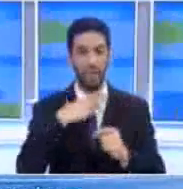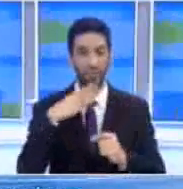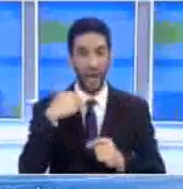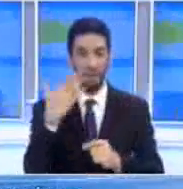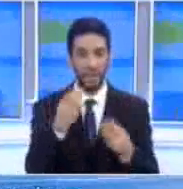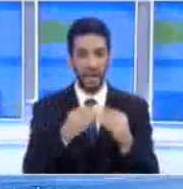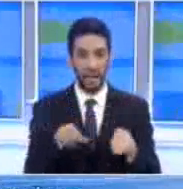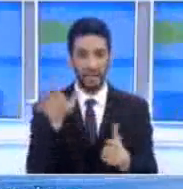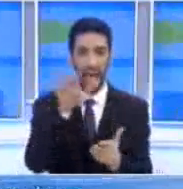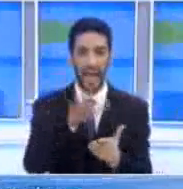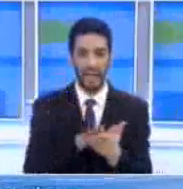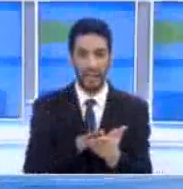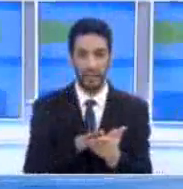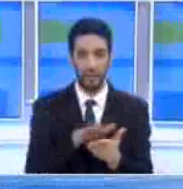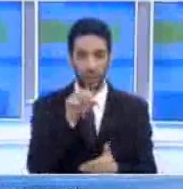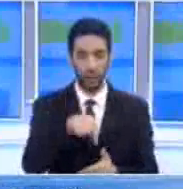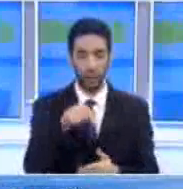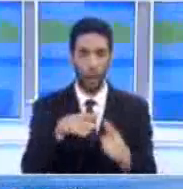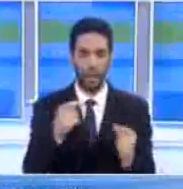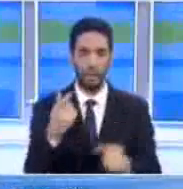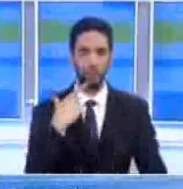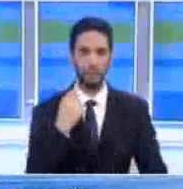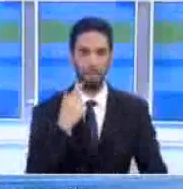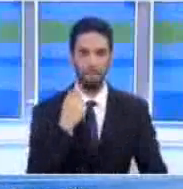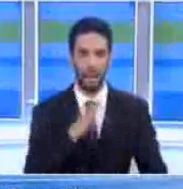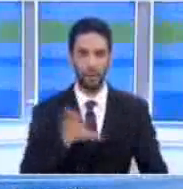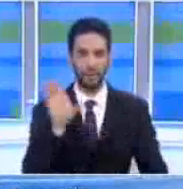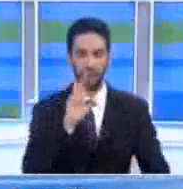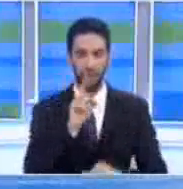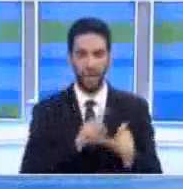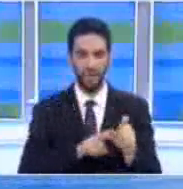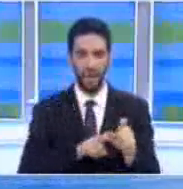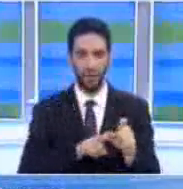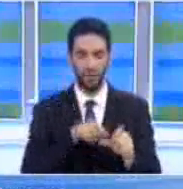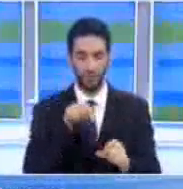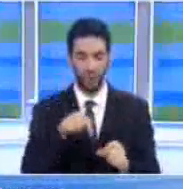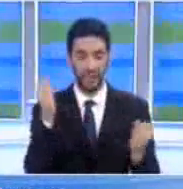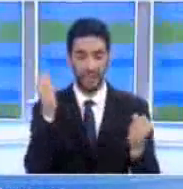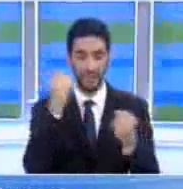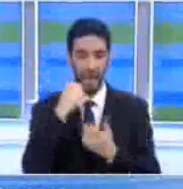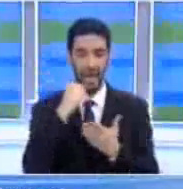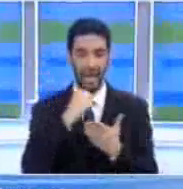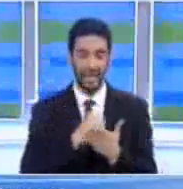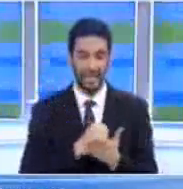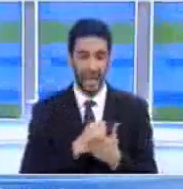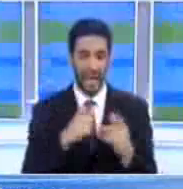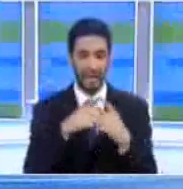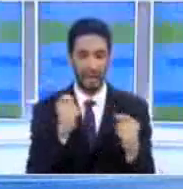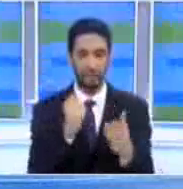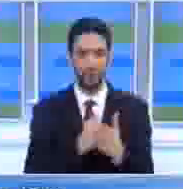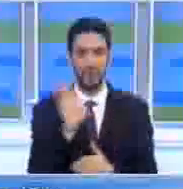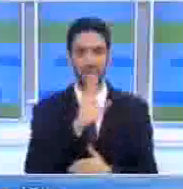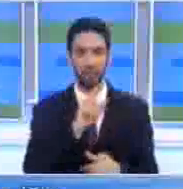αξιώνει να διατηρήσει εγκυτικά δικαιώματα σε μια άλλη χώρα η οποία είναι κράτος μέλος της Ευρωπαϊκής Ένωσης κάτι που πλήττει την